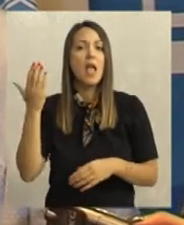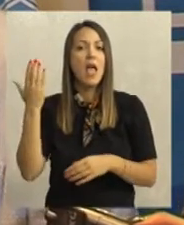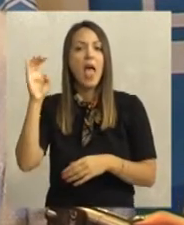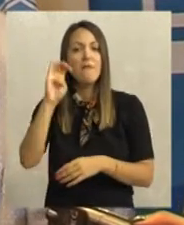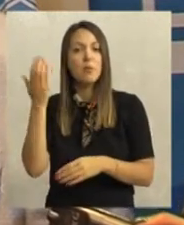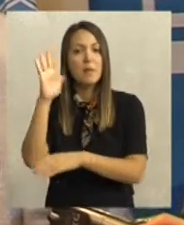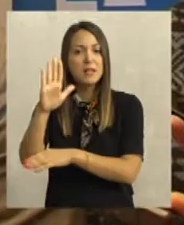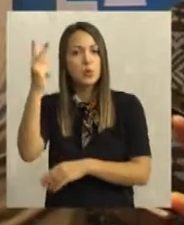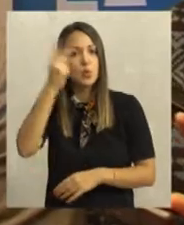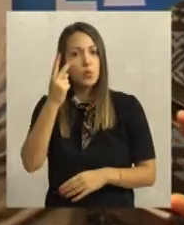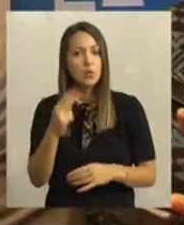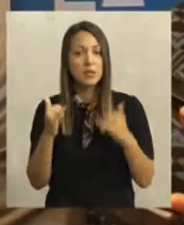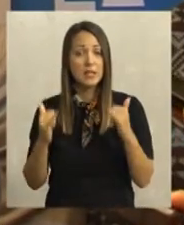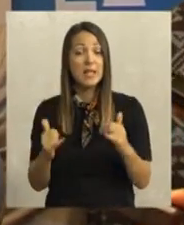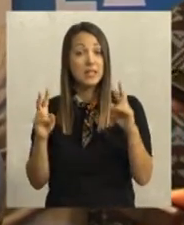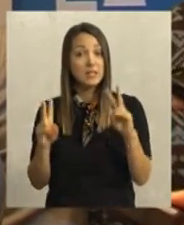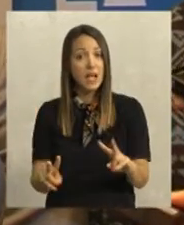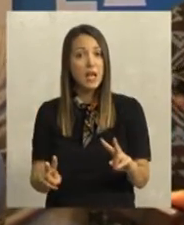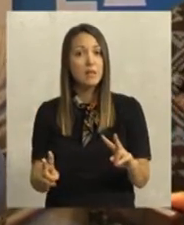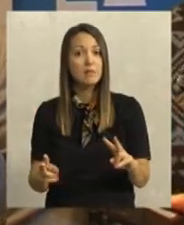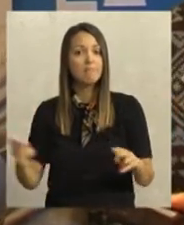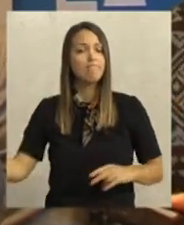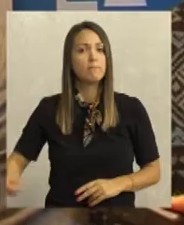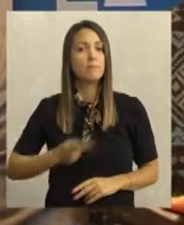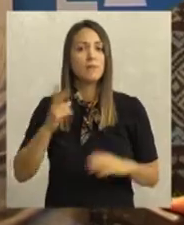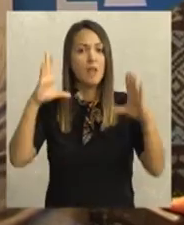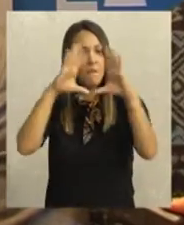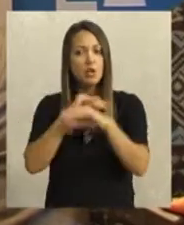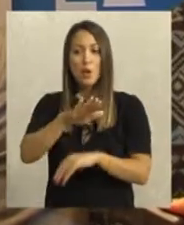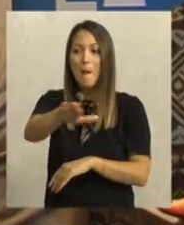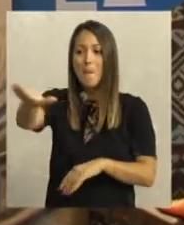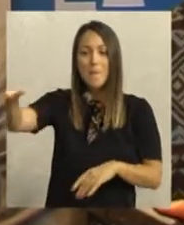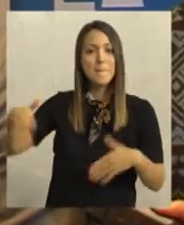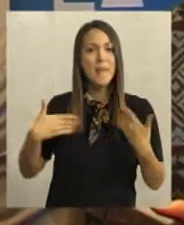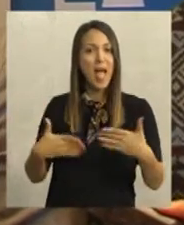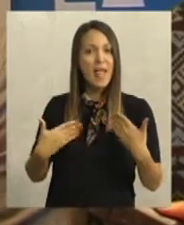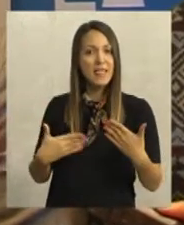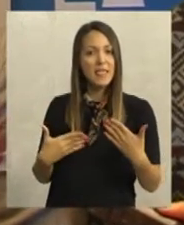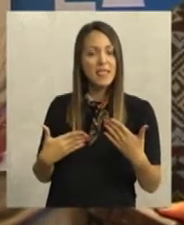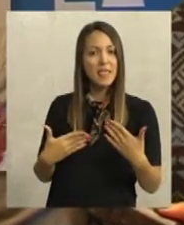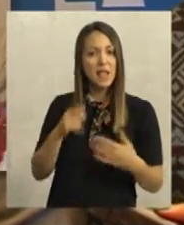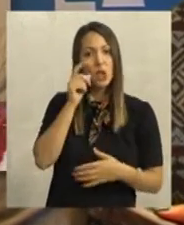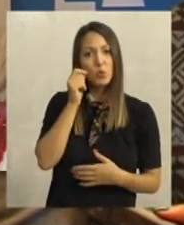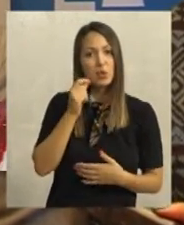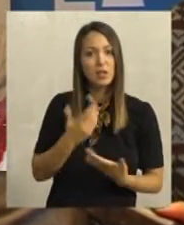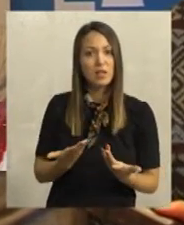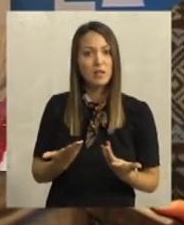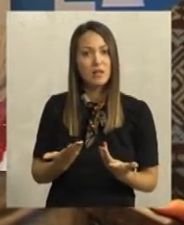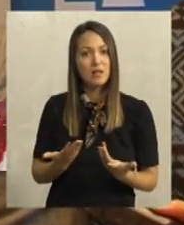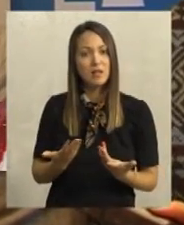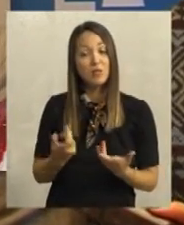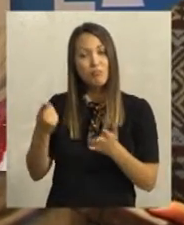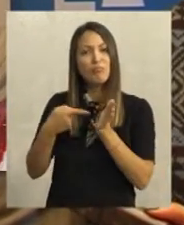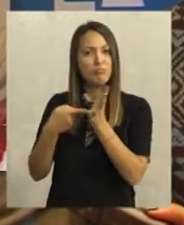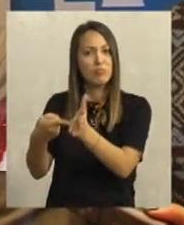prestonice kulture. Sad zaista preponosan večeras na ove mlade, rekao bih mlade ljude i